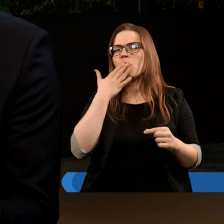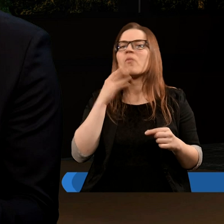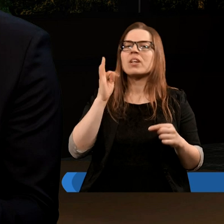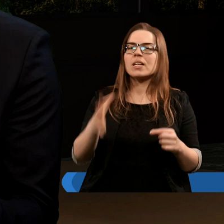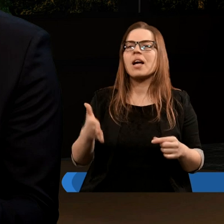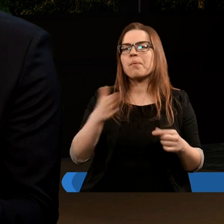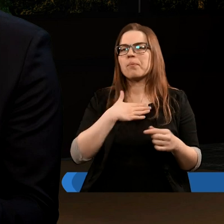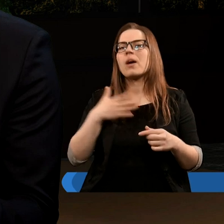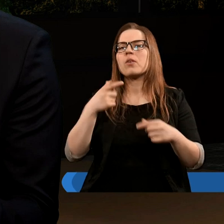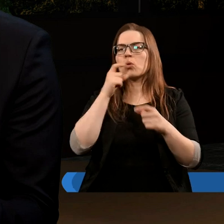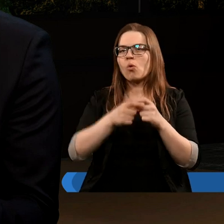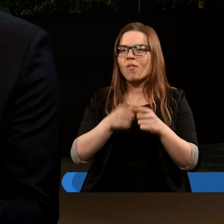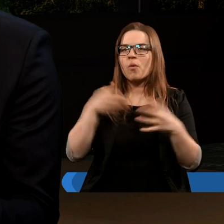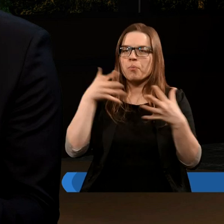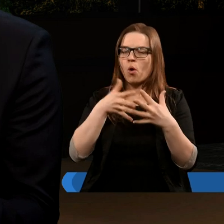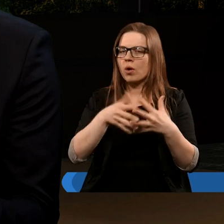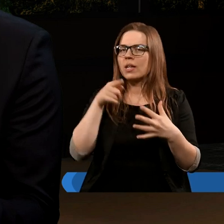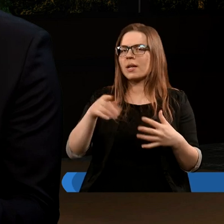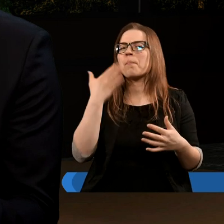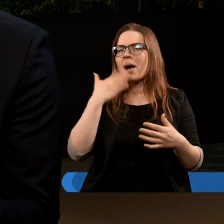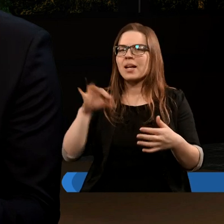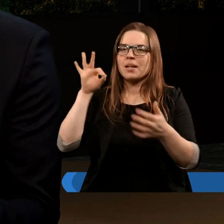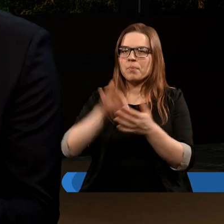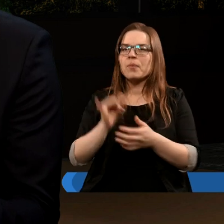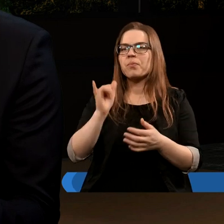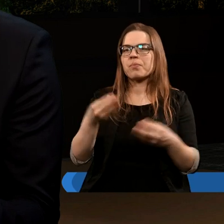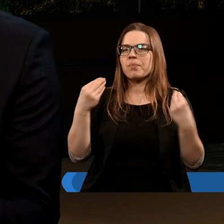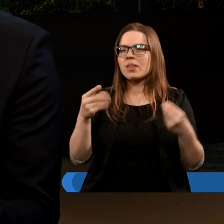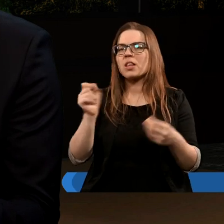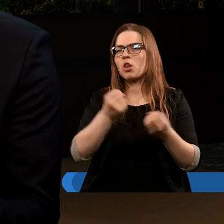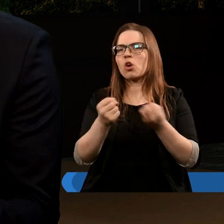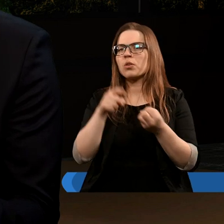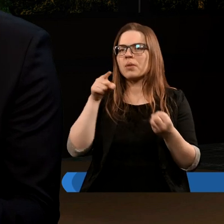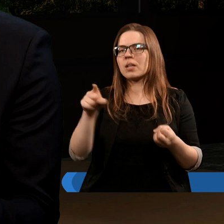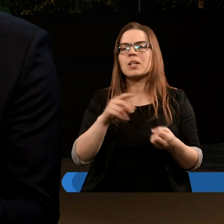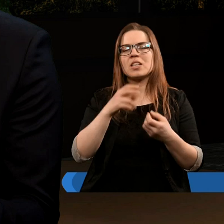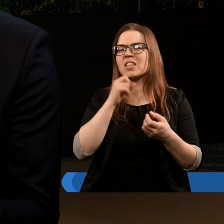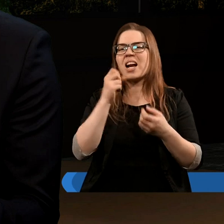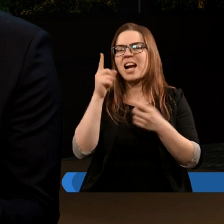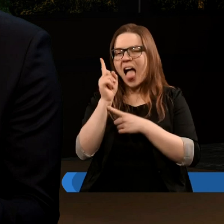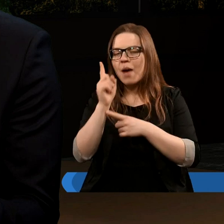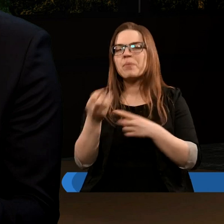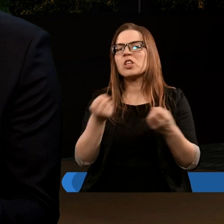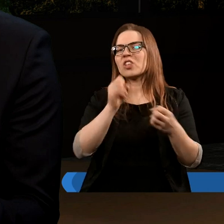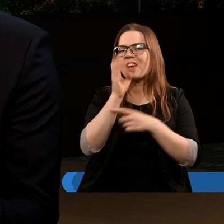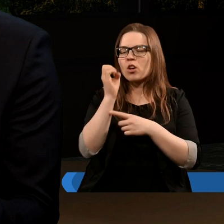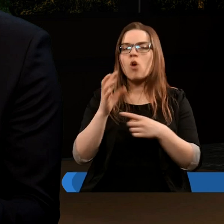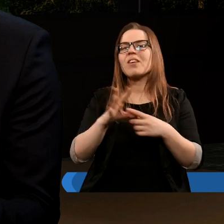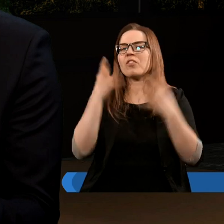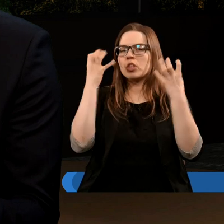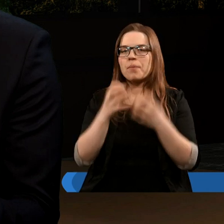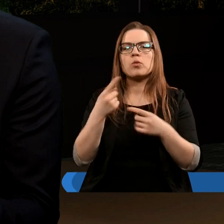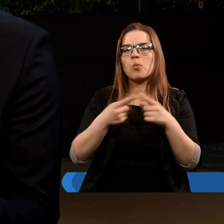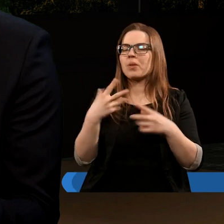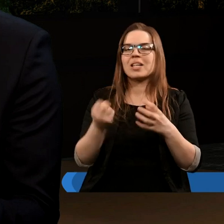tak Mamy więc słowo prorockie, tym bardziej pewne i wspaniale, że trzymacie się go niczym lampy święcącej w ciemności,